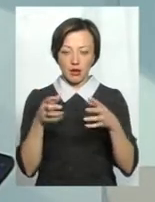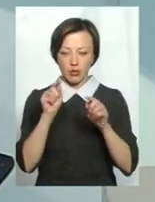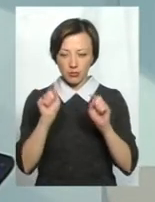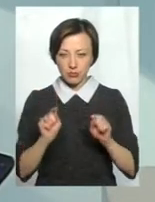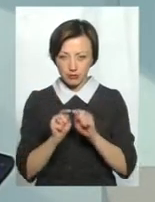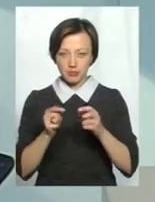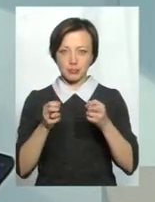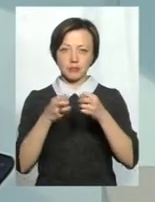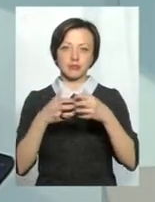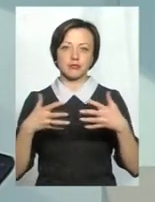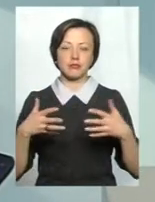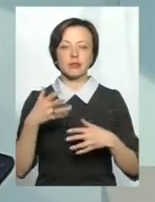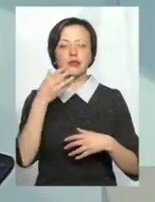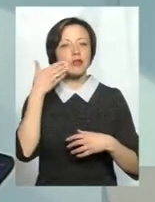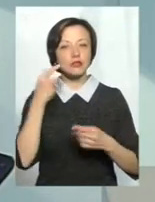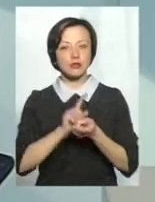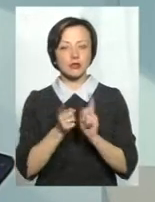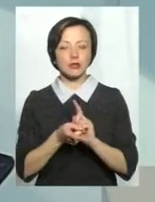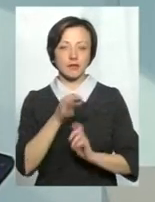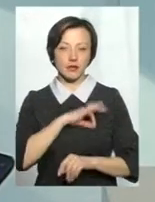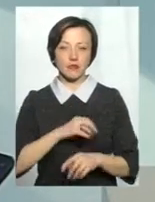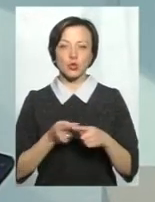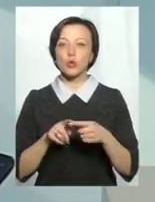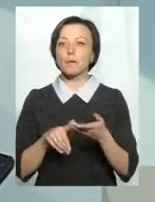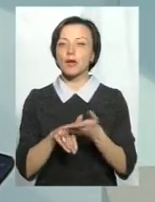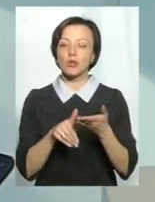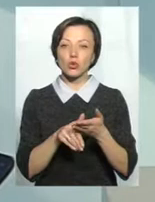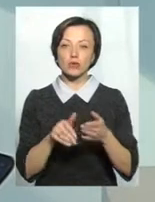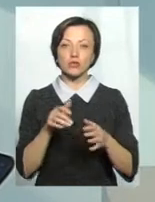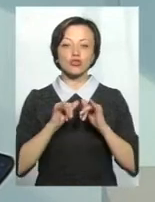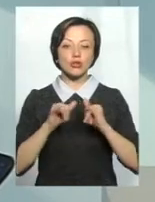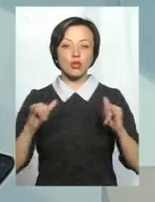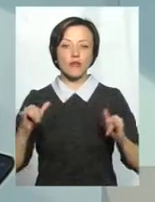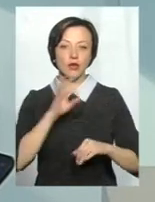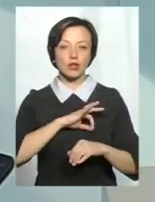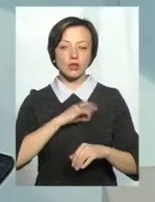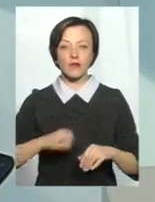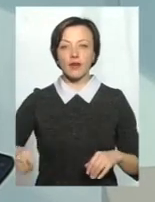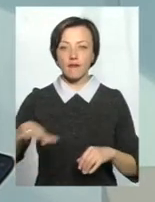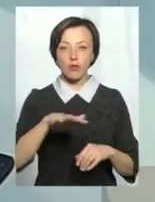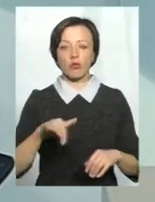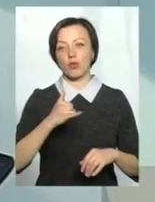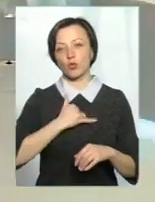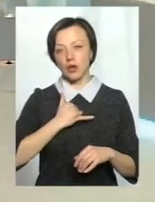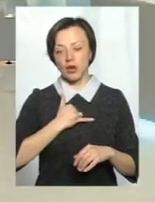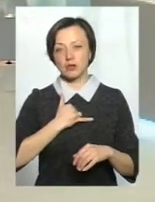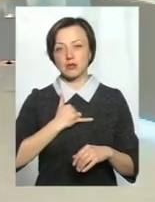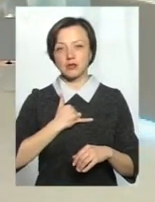результату і досить ефективно. Цю методику зараз широко використовують і в Європі, і в нас.